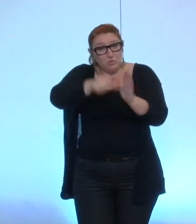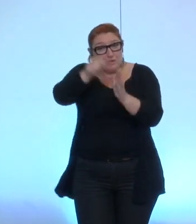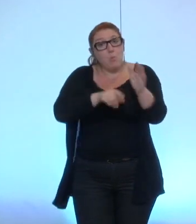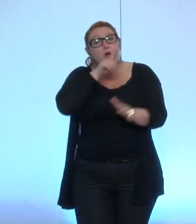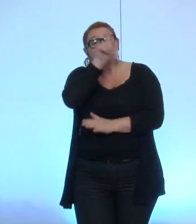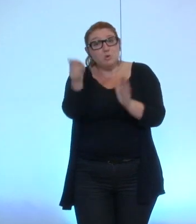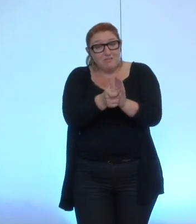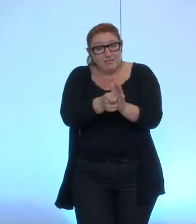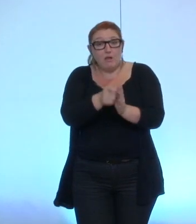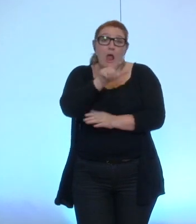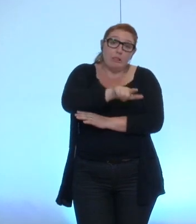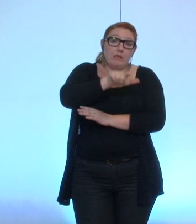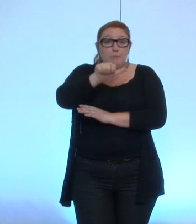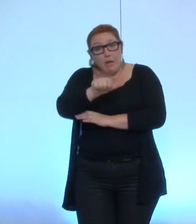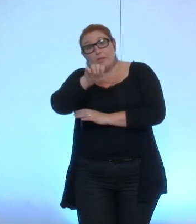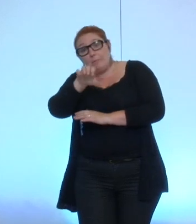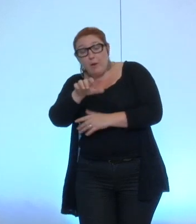pas suite à un tirage au sort voilà